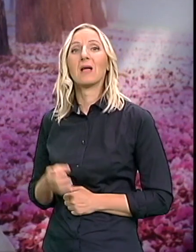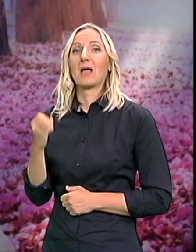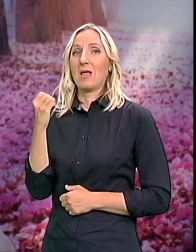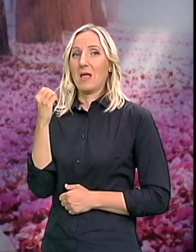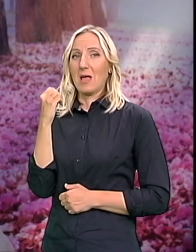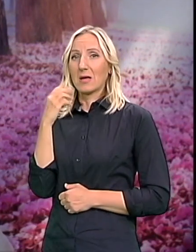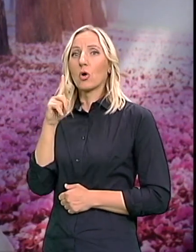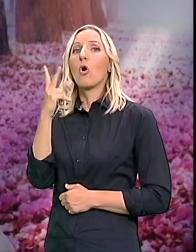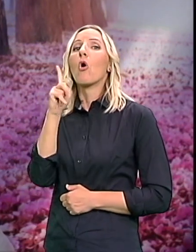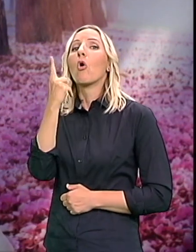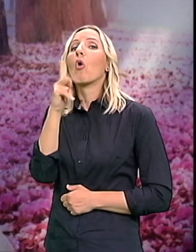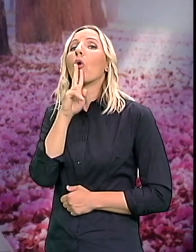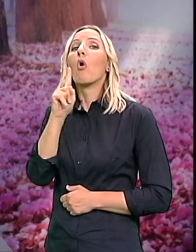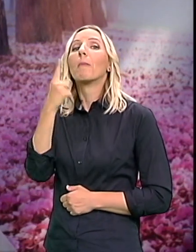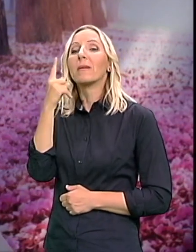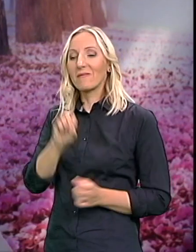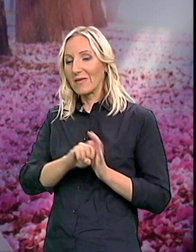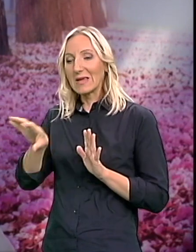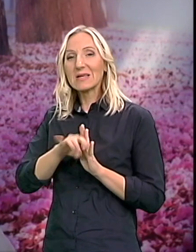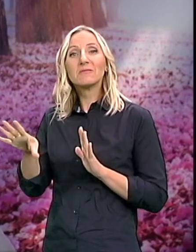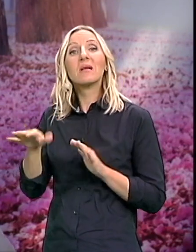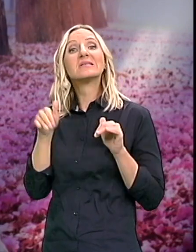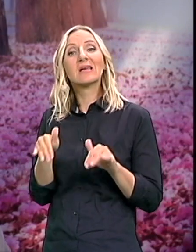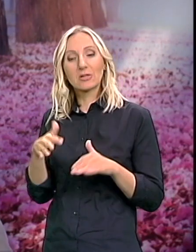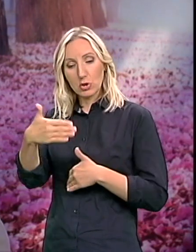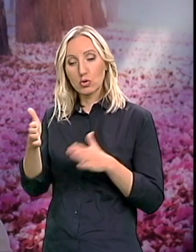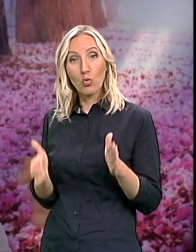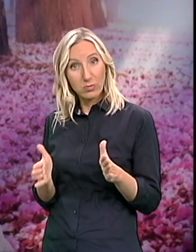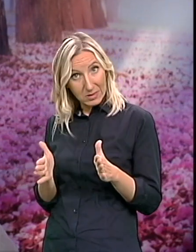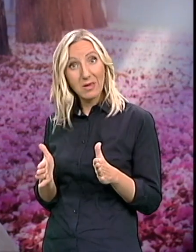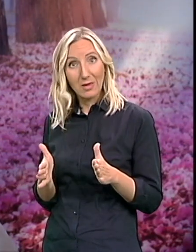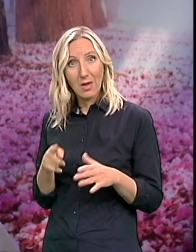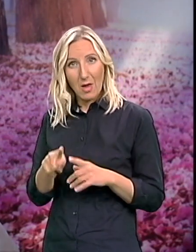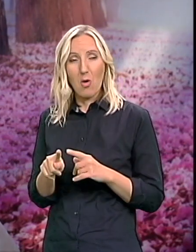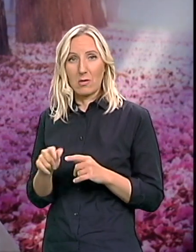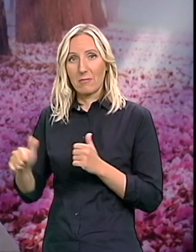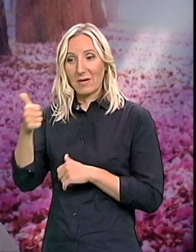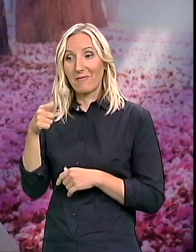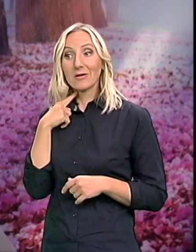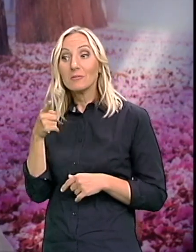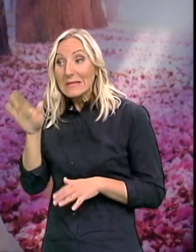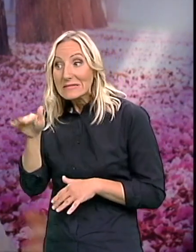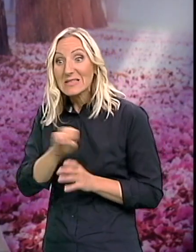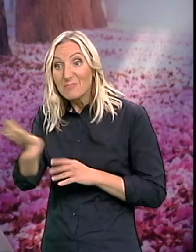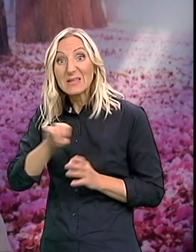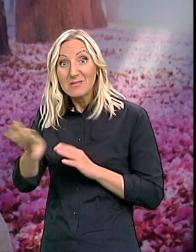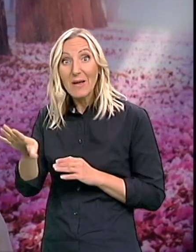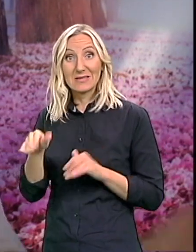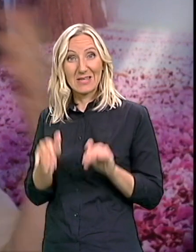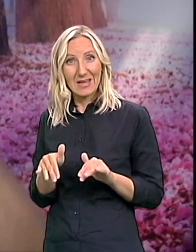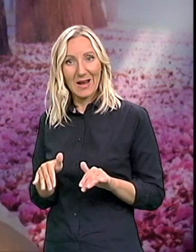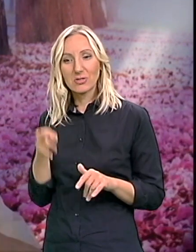smisla Ko prvi izbaci igračke Iz kuti Oni kupi Onda nju čuvam Izbaci igračke Izbaci igračke Šapuče On